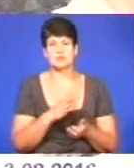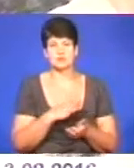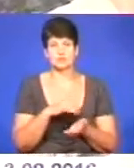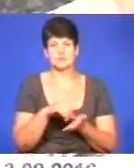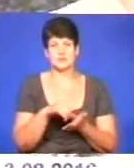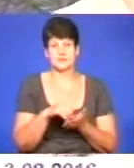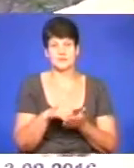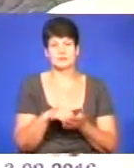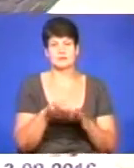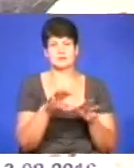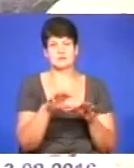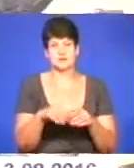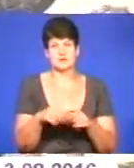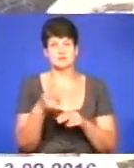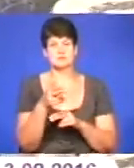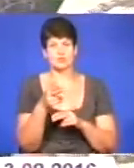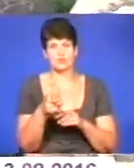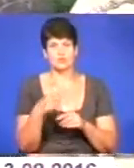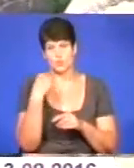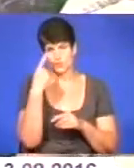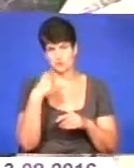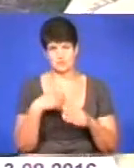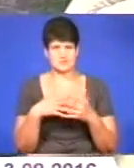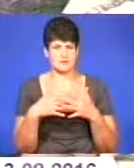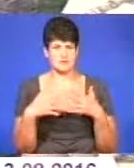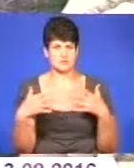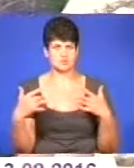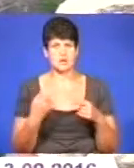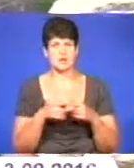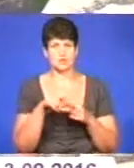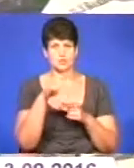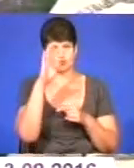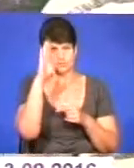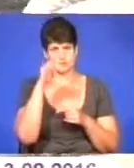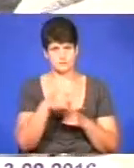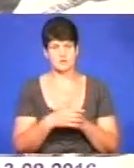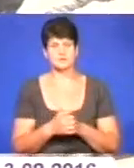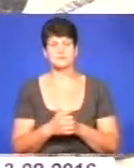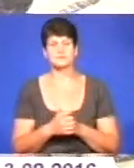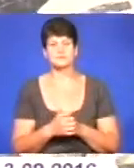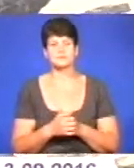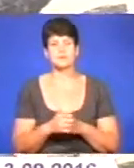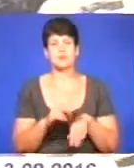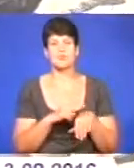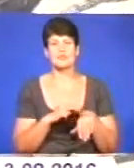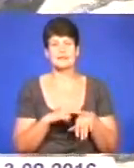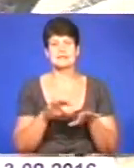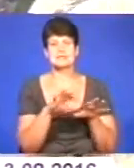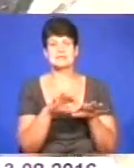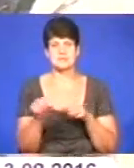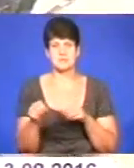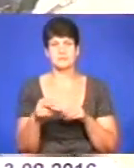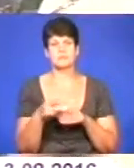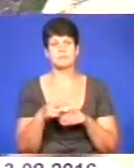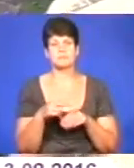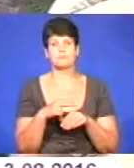вилученні зброї, а також особистих речей цього чоловіка. Поліція вилучила цей пістолет,